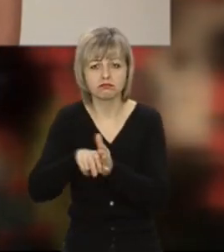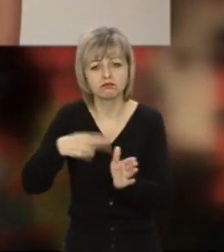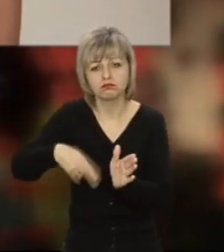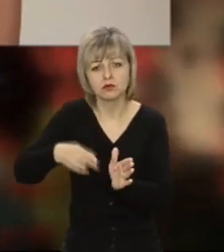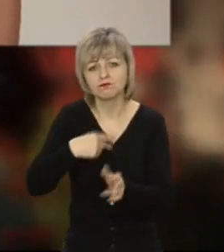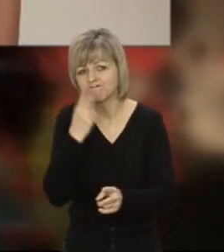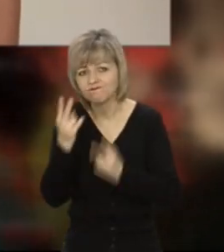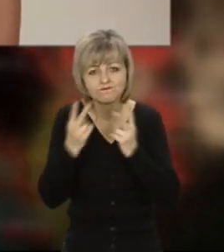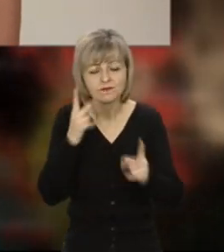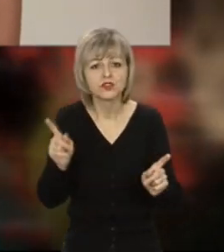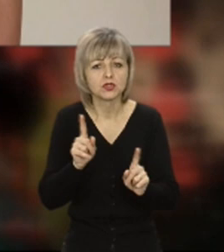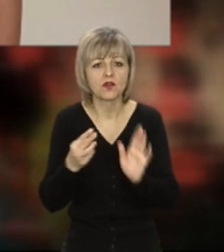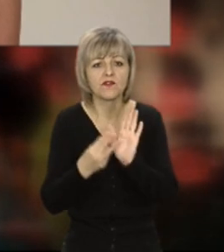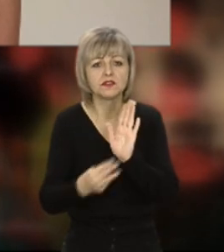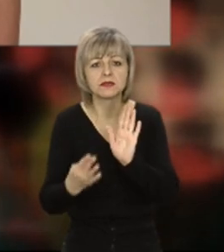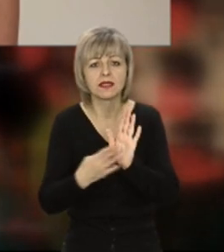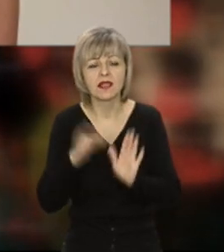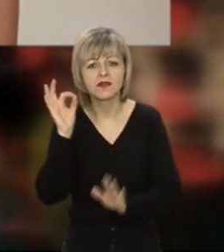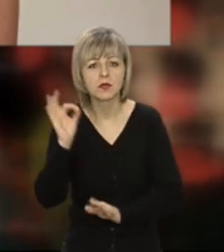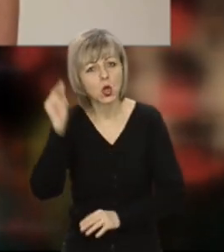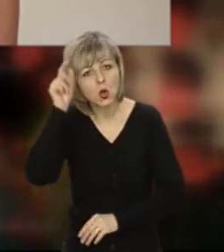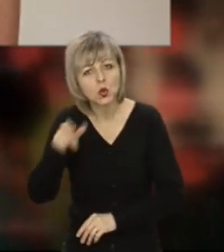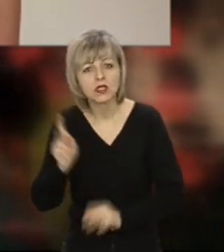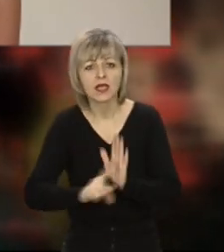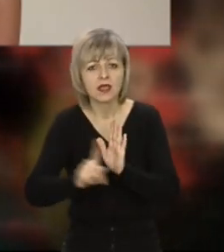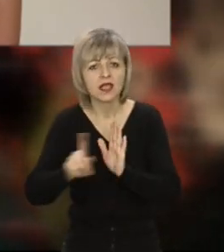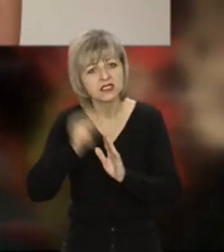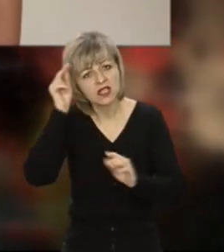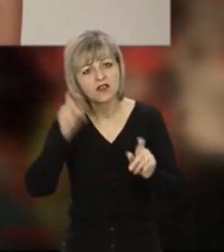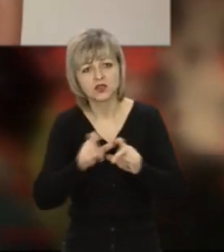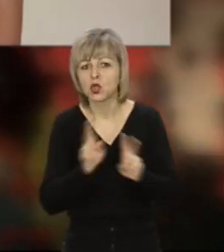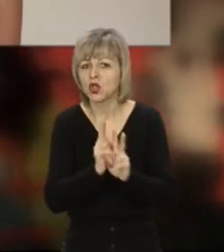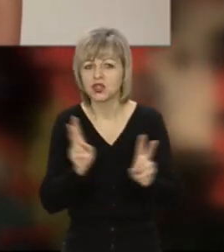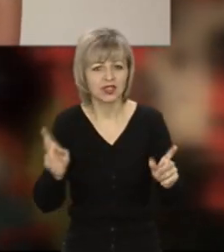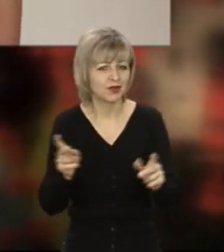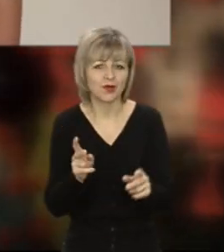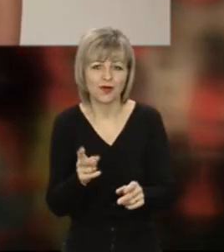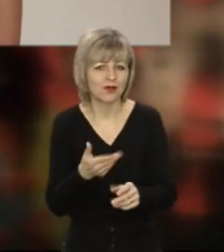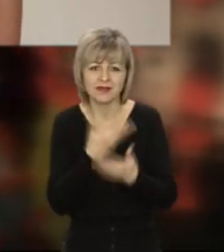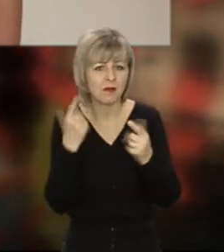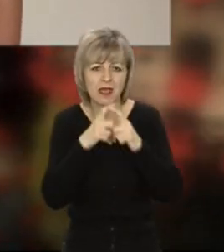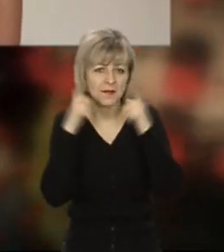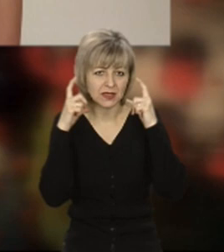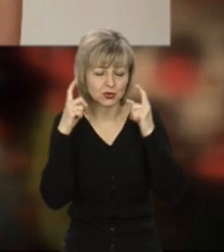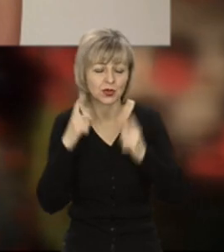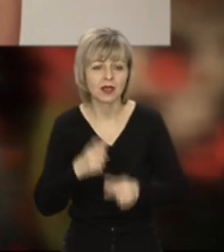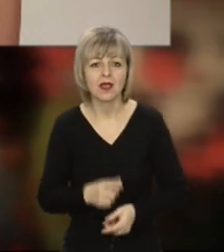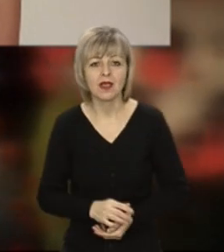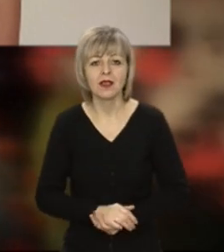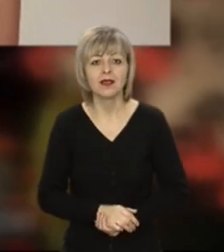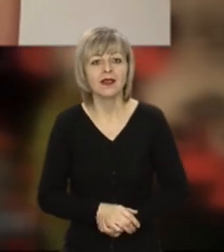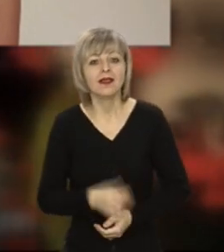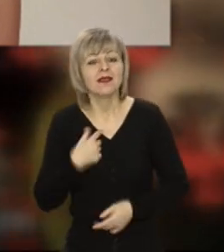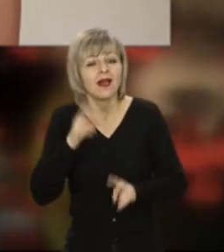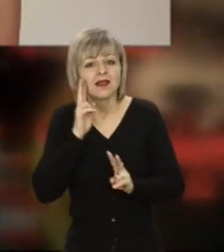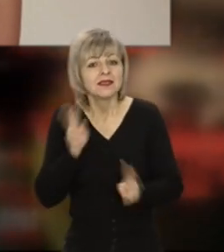Замітила таку тенденцію, що 89% учнів, які доїжджають до школи, ніхто з них не носить масок. Тобто не знаю, до чого